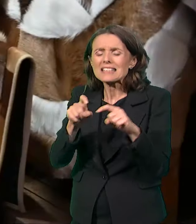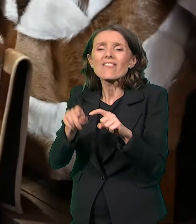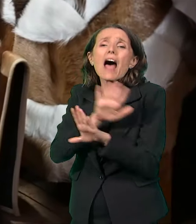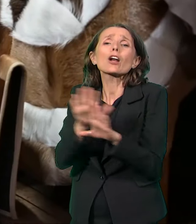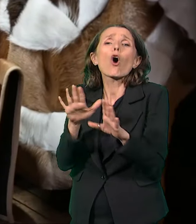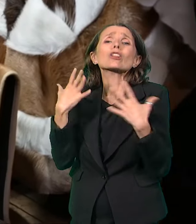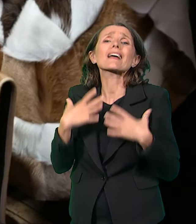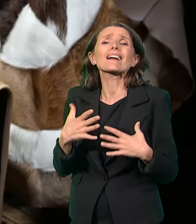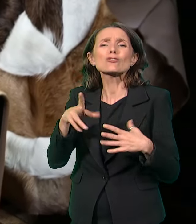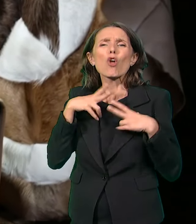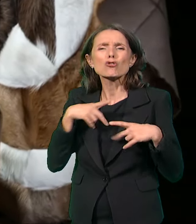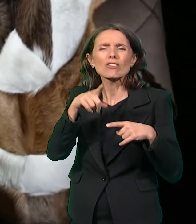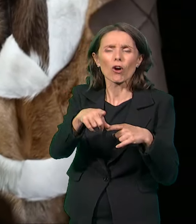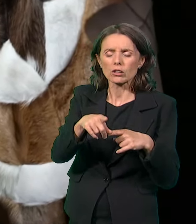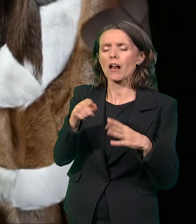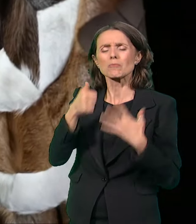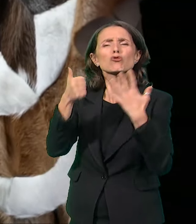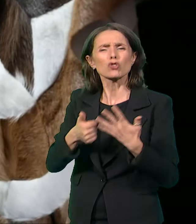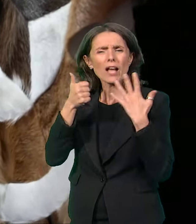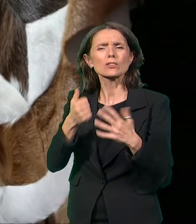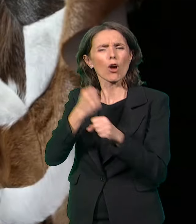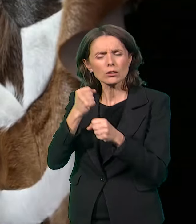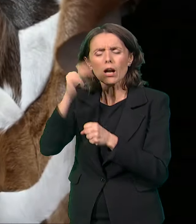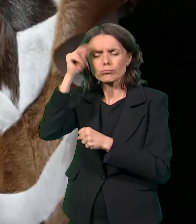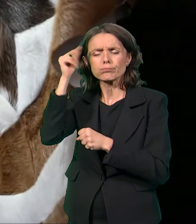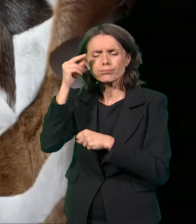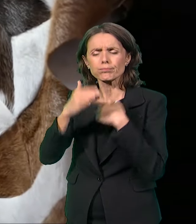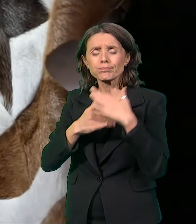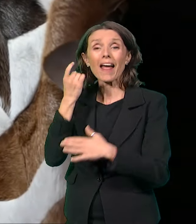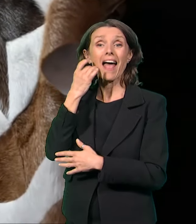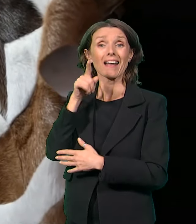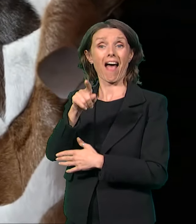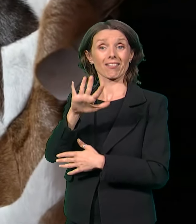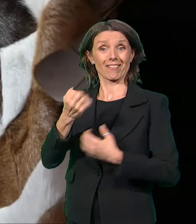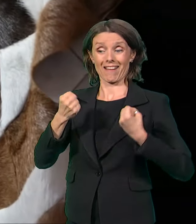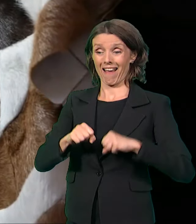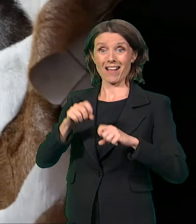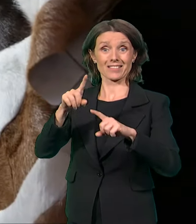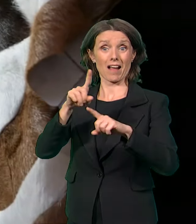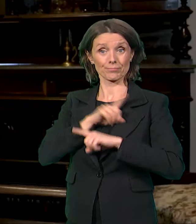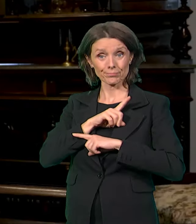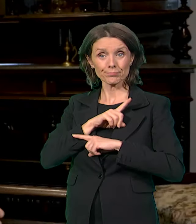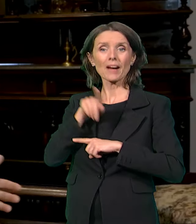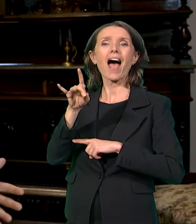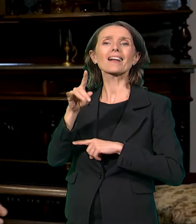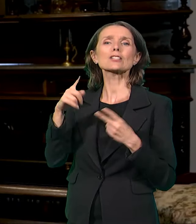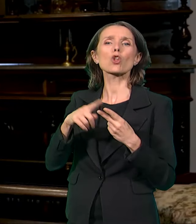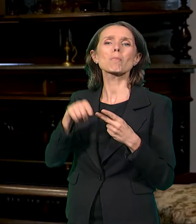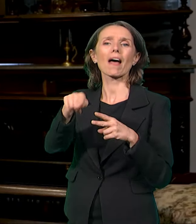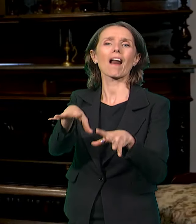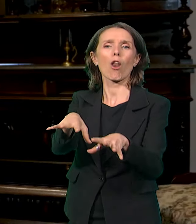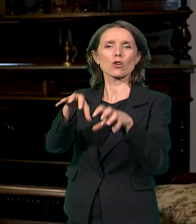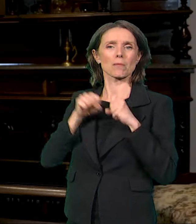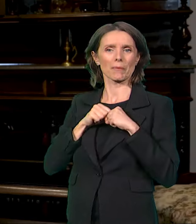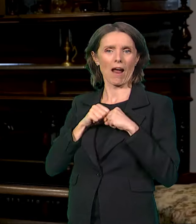provio šest godina i nakon smrti svog gazde on preuzima taj posao. Vodeći te